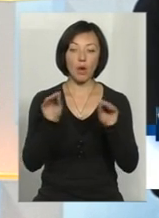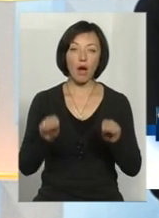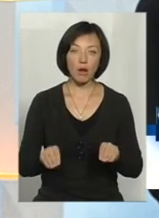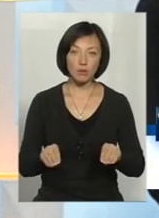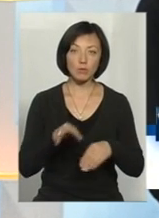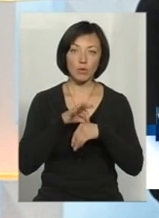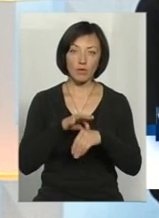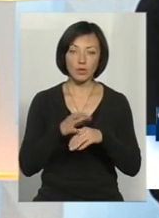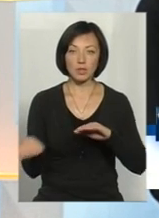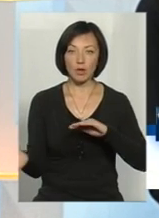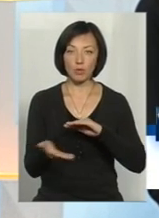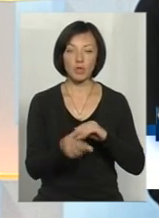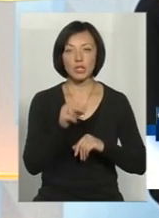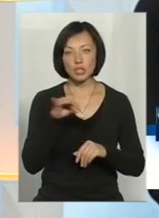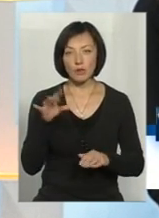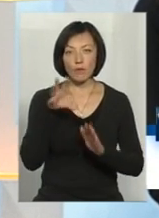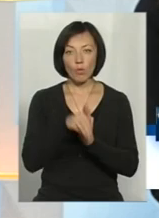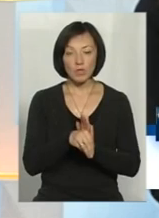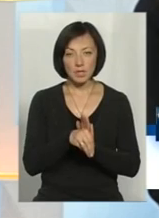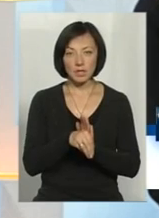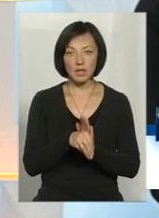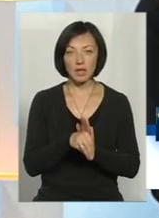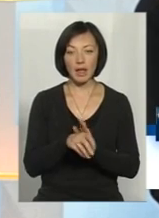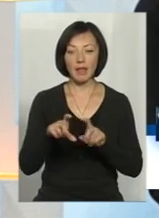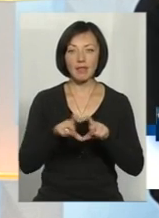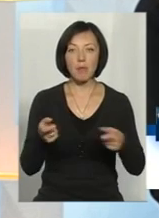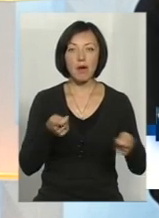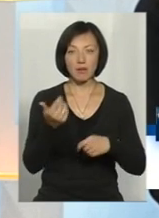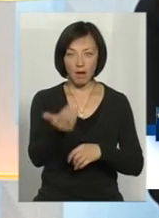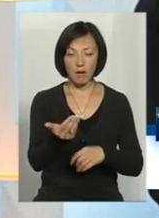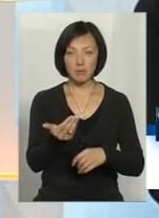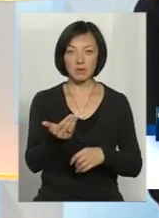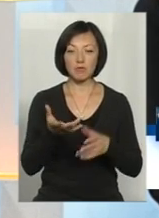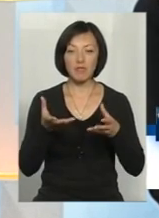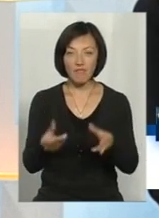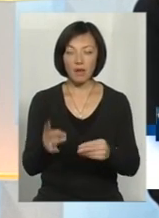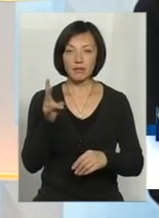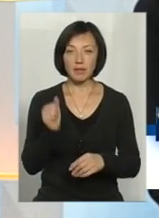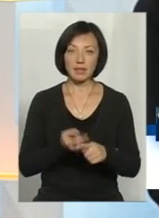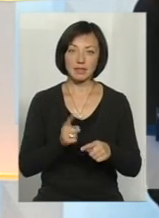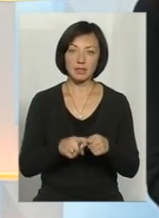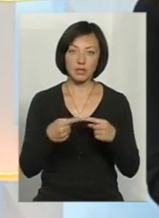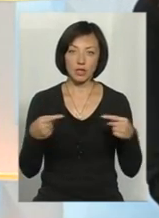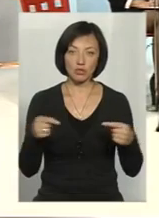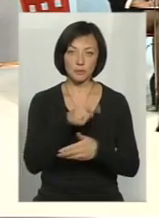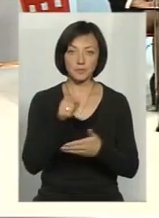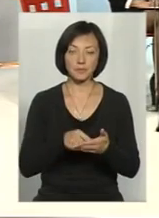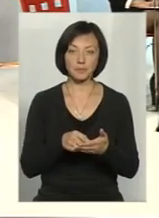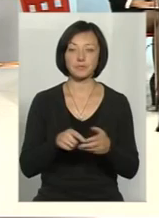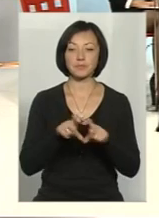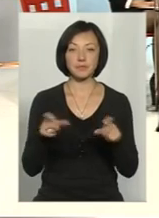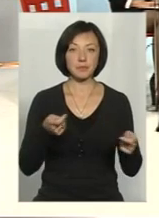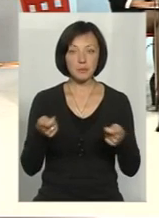вже проводяться рубки. Чи входить департамент? Чи може впливати департамент таким чином на ці речі? Ну, департамент входить,